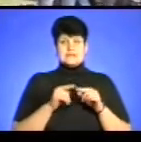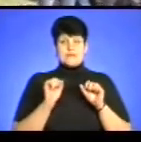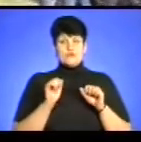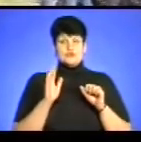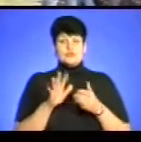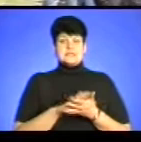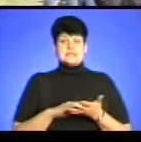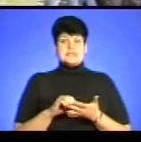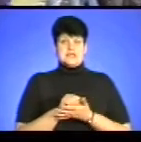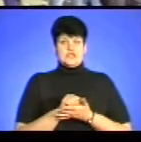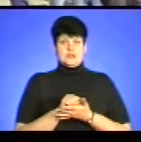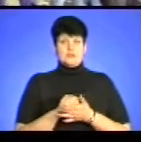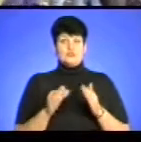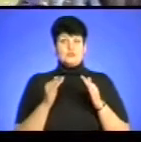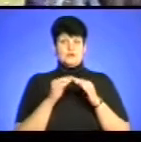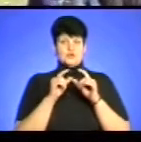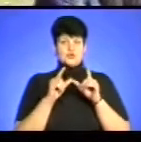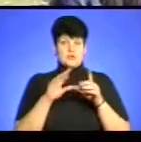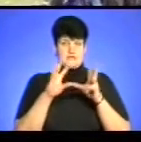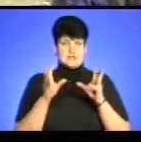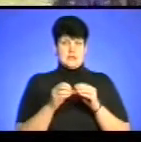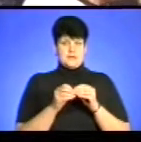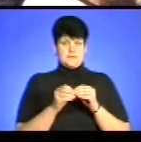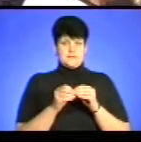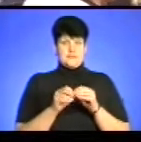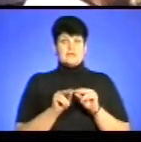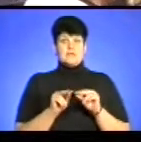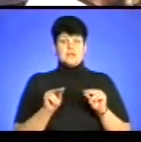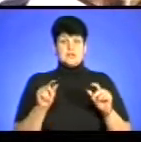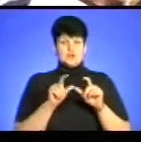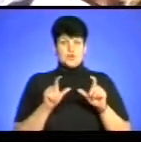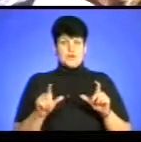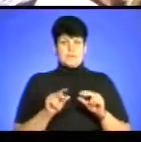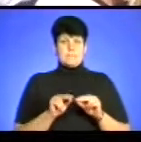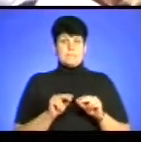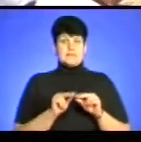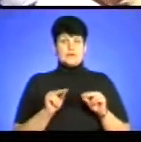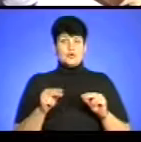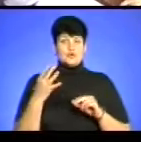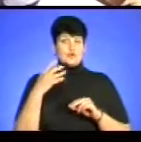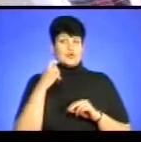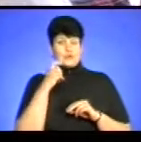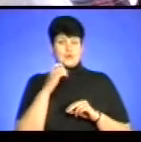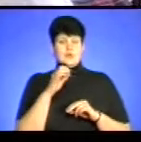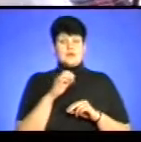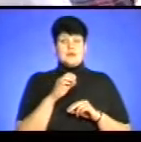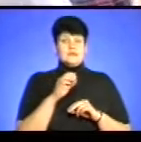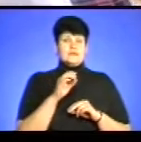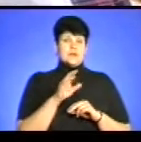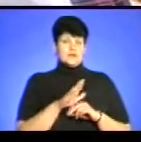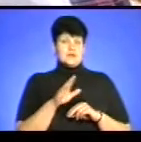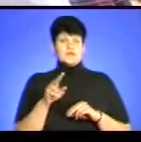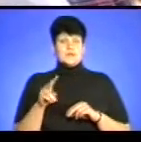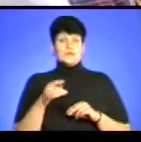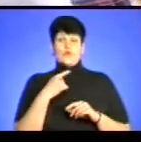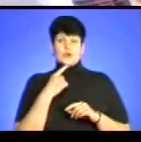бути знищенням будівлі школи взагалі. Викладач школи, педагог з 40-річним стажем Вікторія Валентієва зауважує,